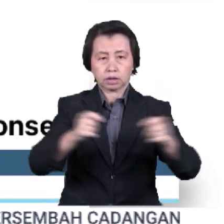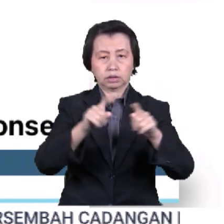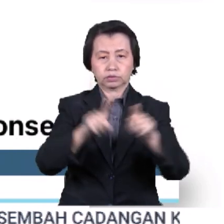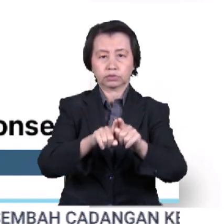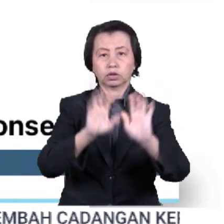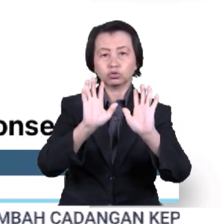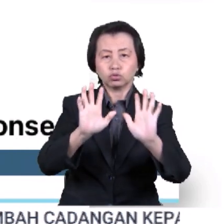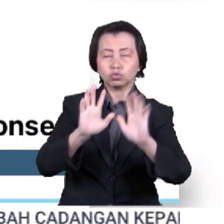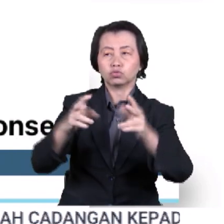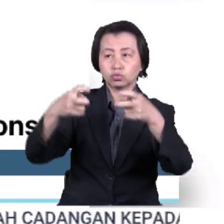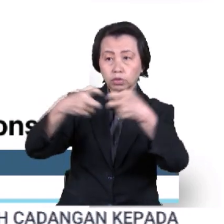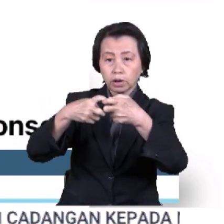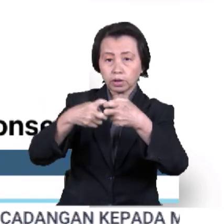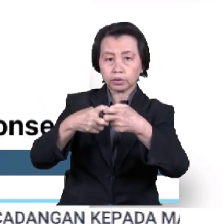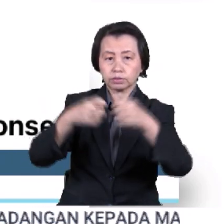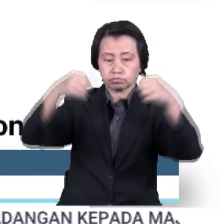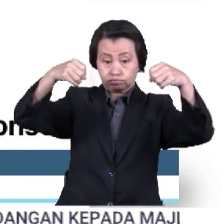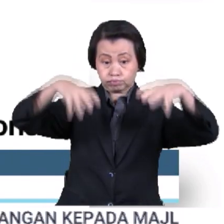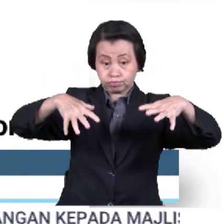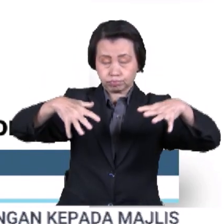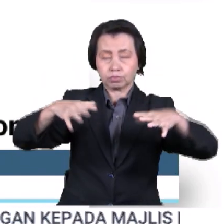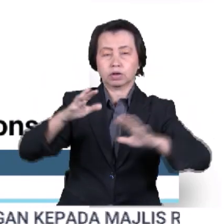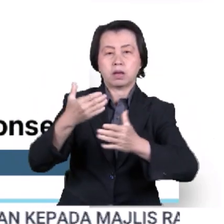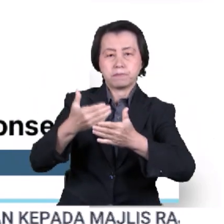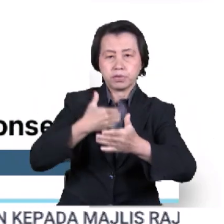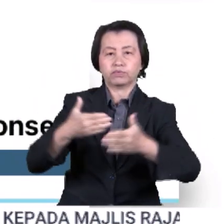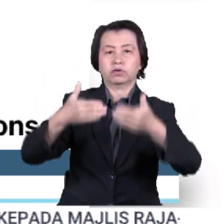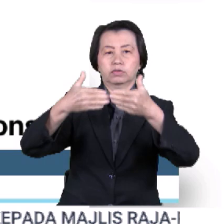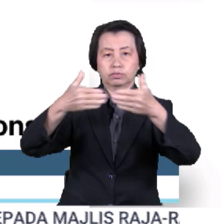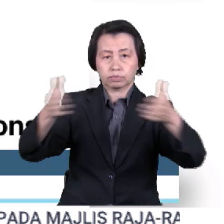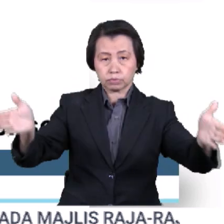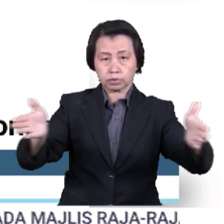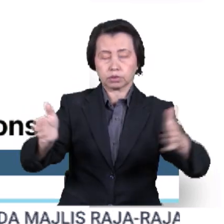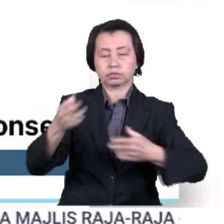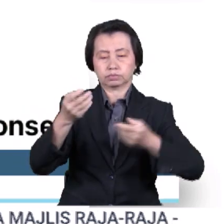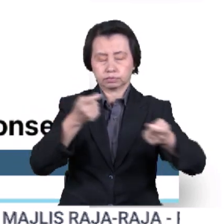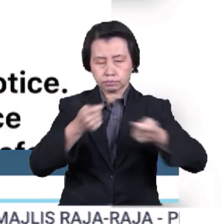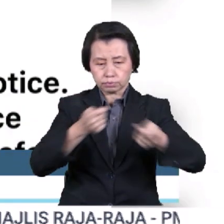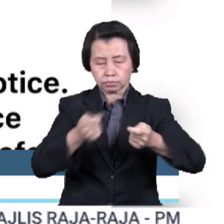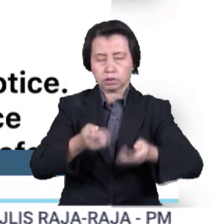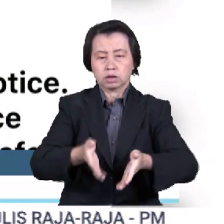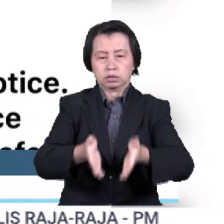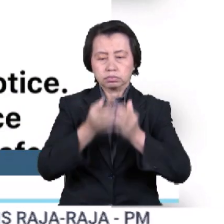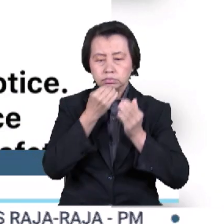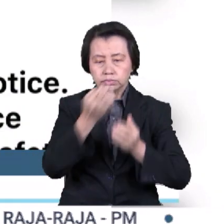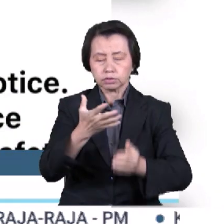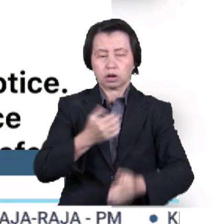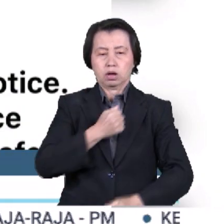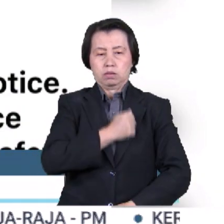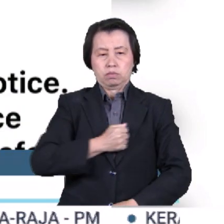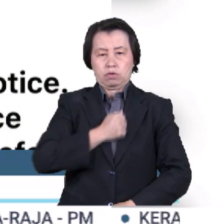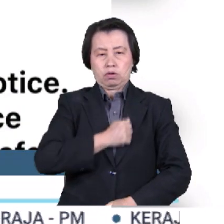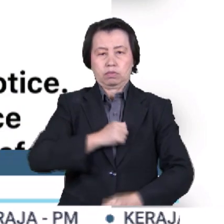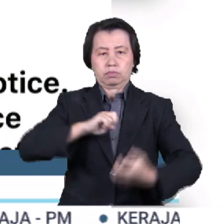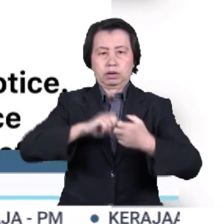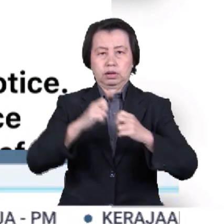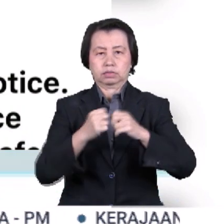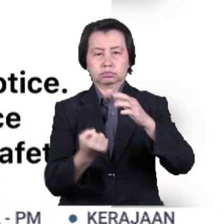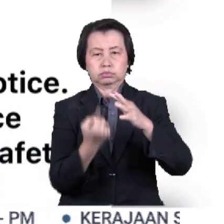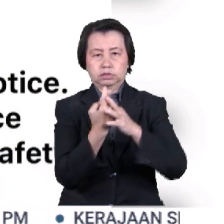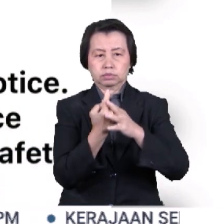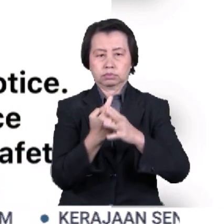menanti bekalan elektrik kembali pulih sebelum boleh dibuka. Pengurusan premis meminta maaf atas sebarang kesulitan yang timbul.